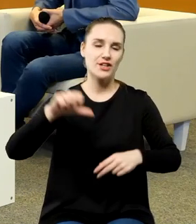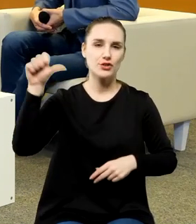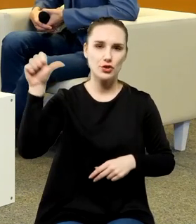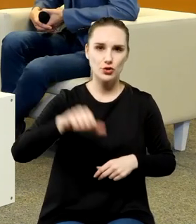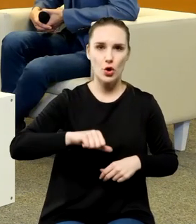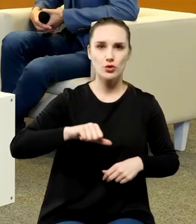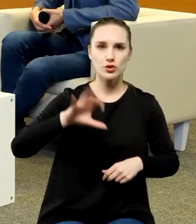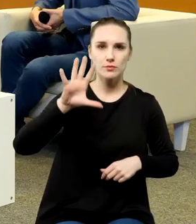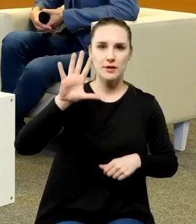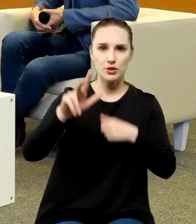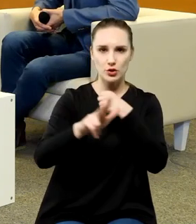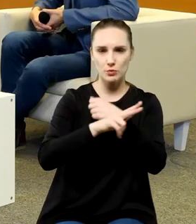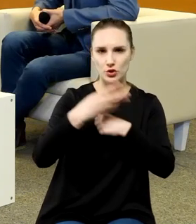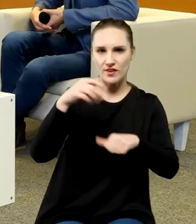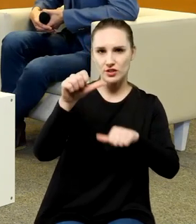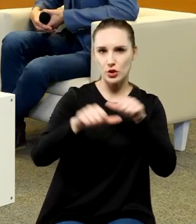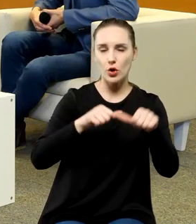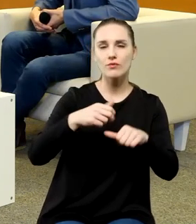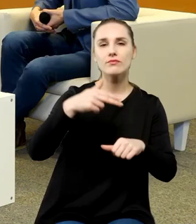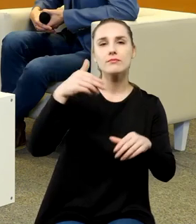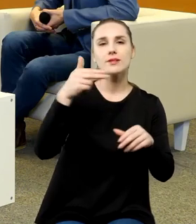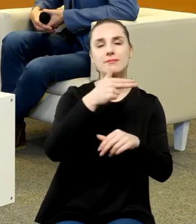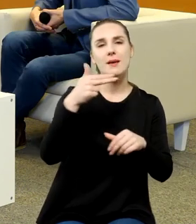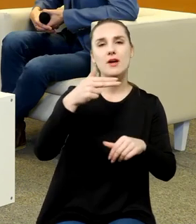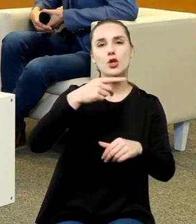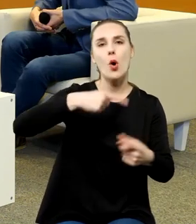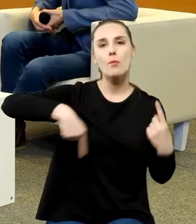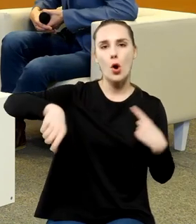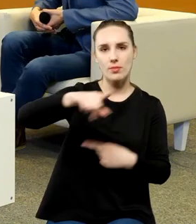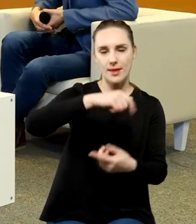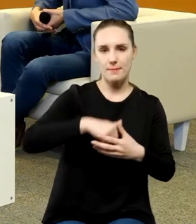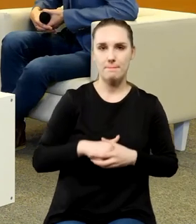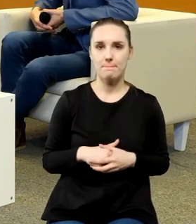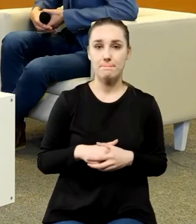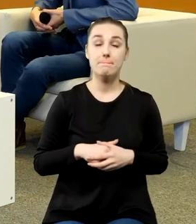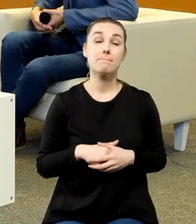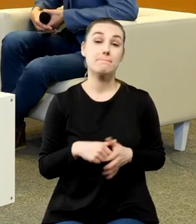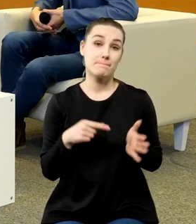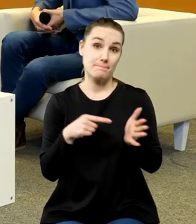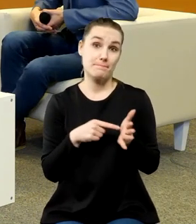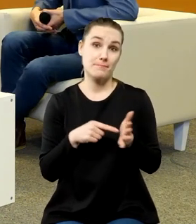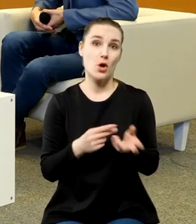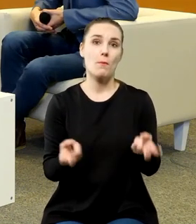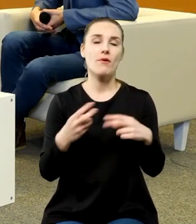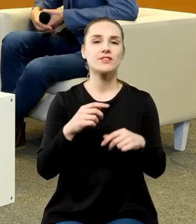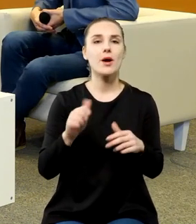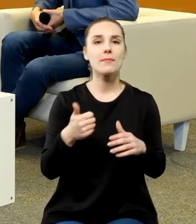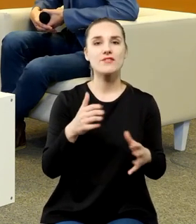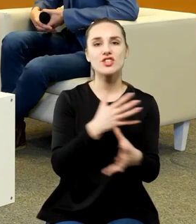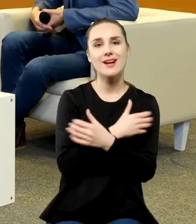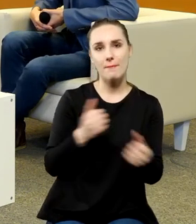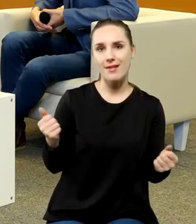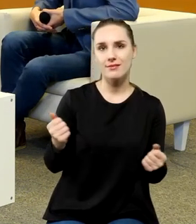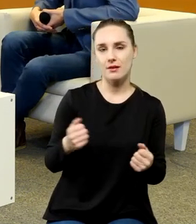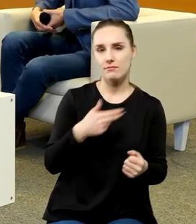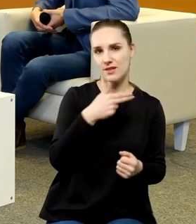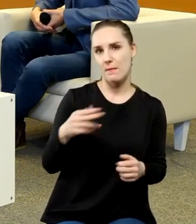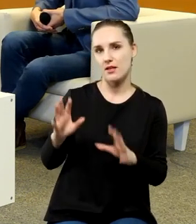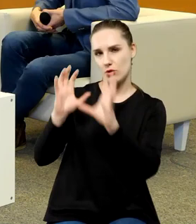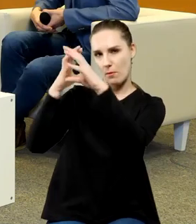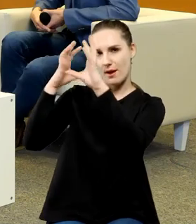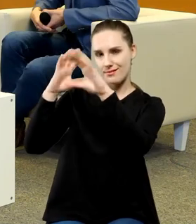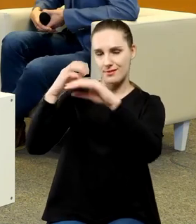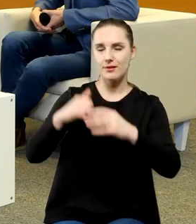roku o obrotach. No i to jest okres, kiedy zaczynają powstawać pierwsze dramaty o Mikołaju Koperniku.